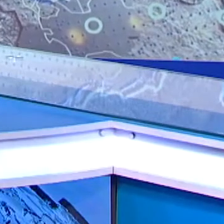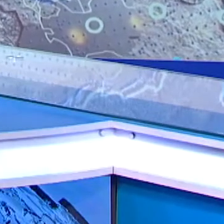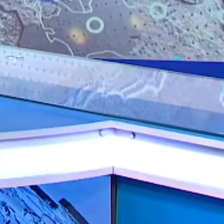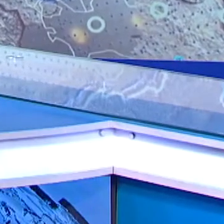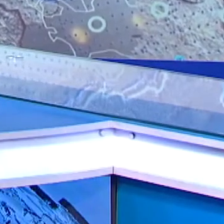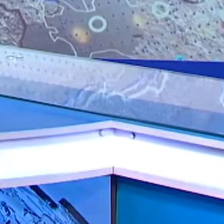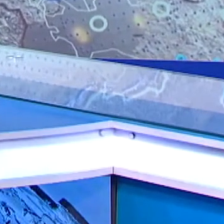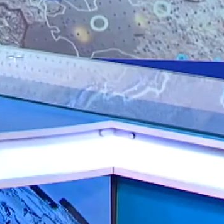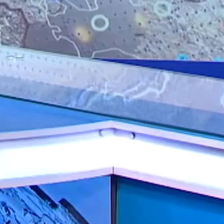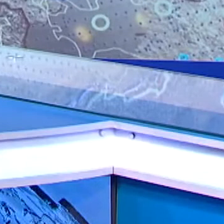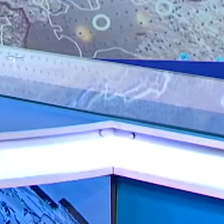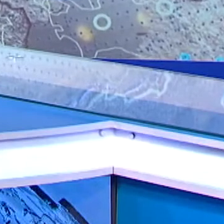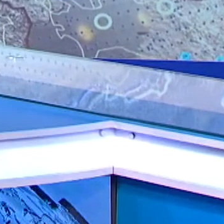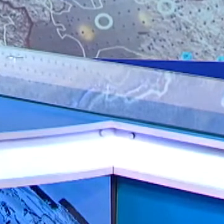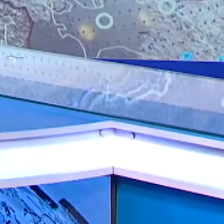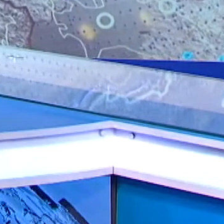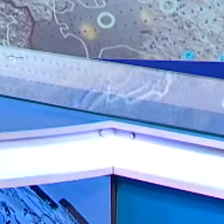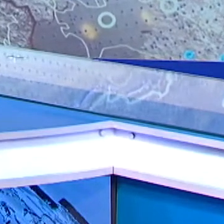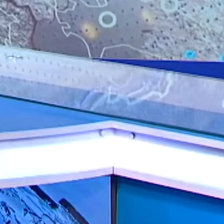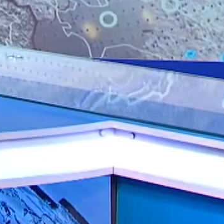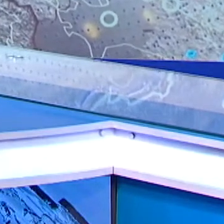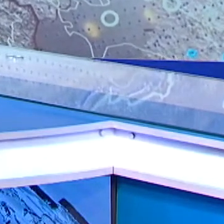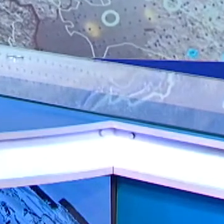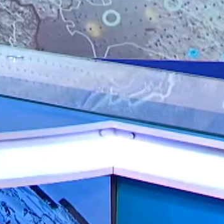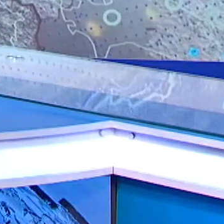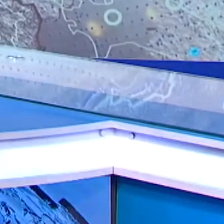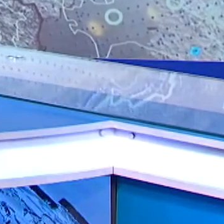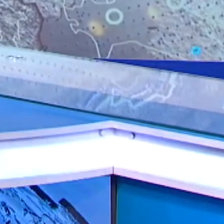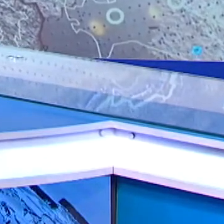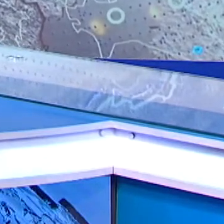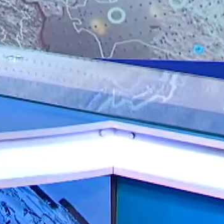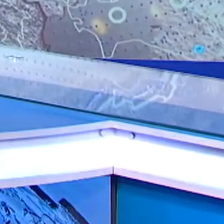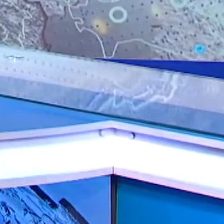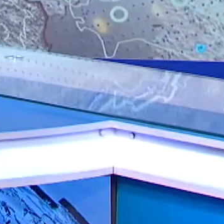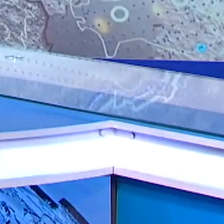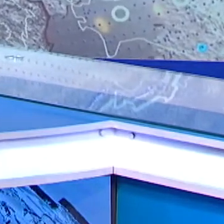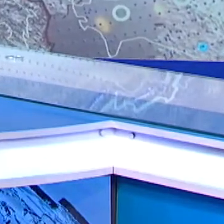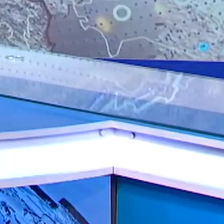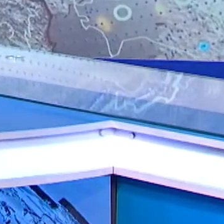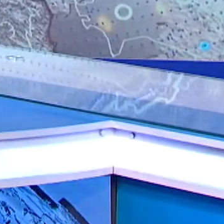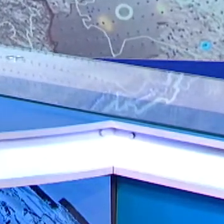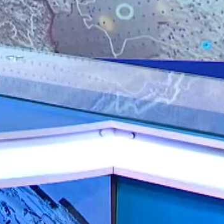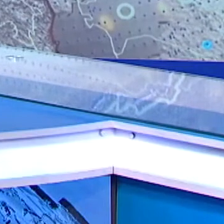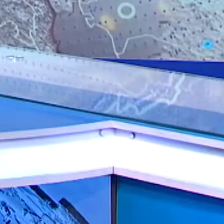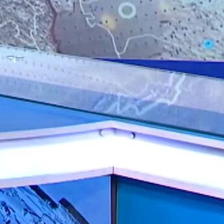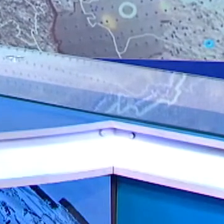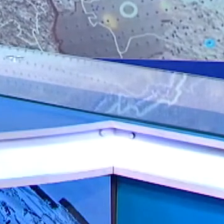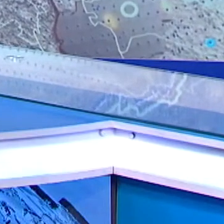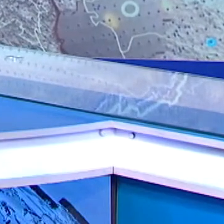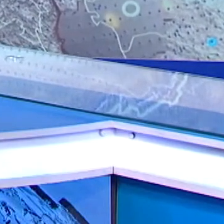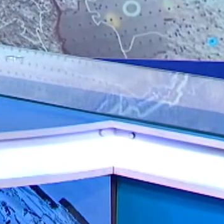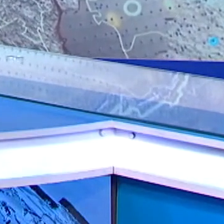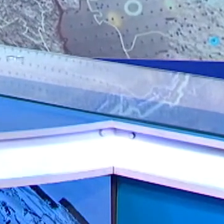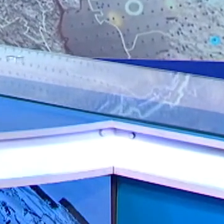Дорогие друзья, смотреть итоги дня вы можете на нашем YouTube-канале. Подписывайтесь, ставьте лайки и оставляйте комментарии. И обязательно